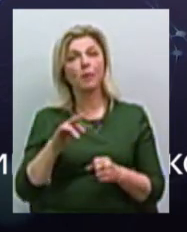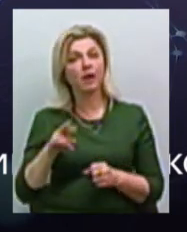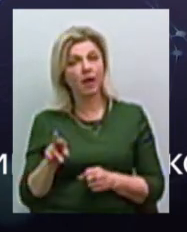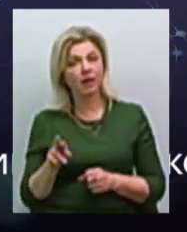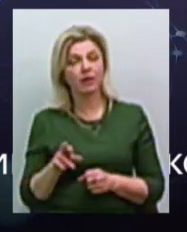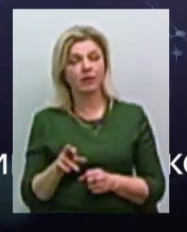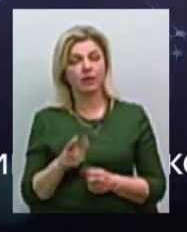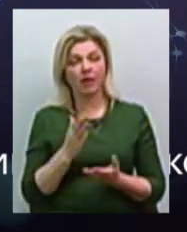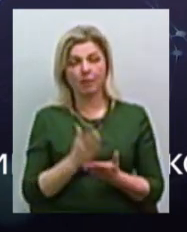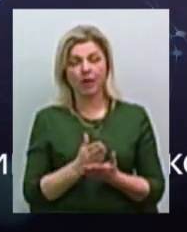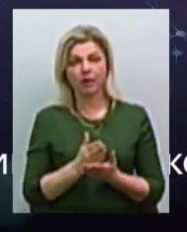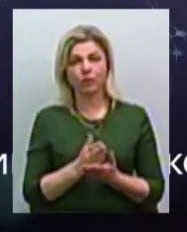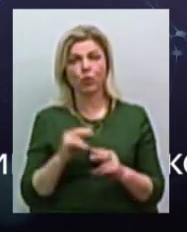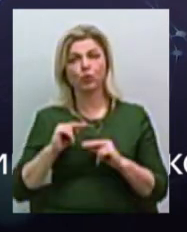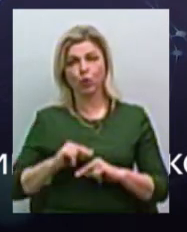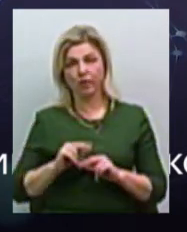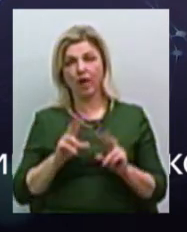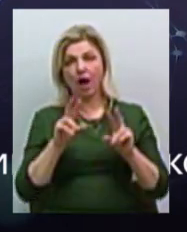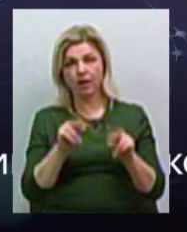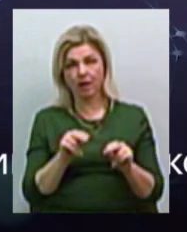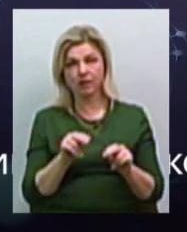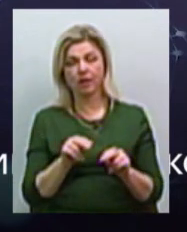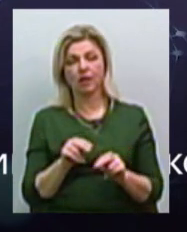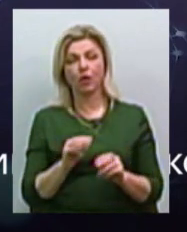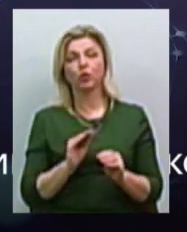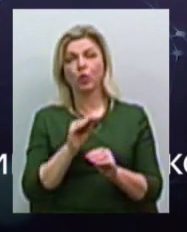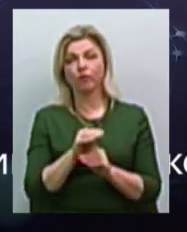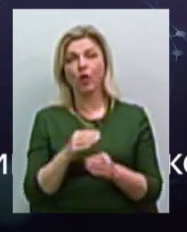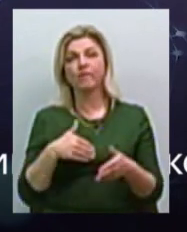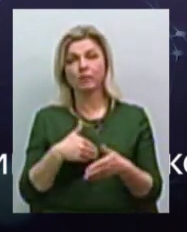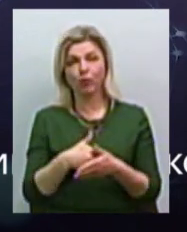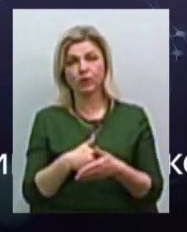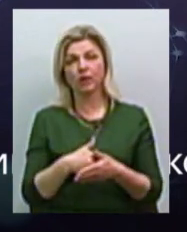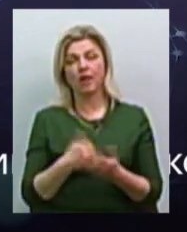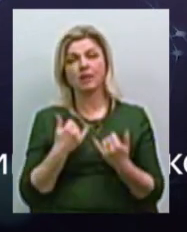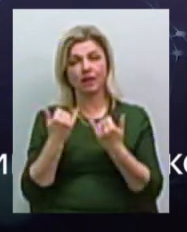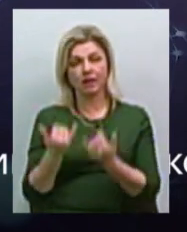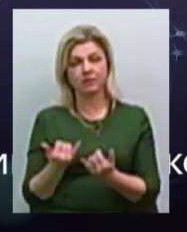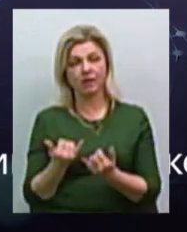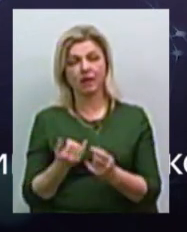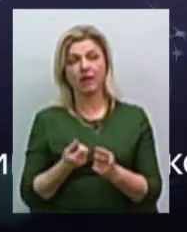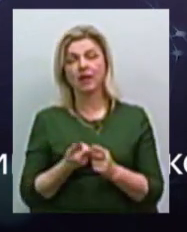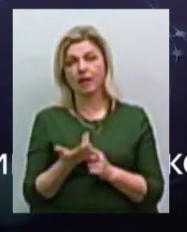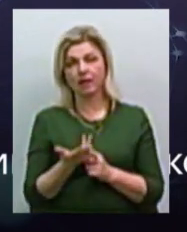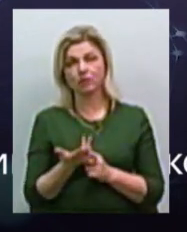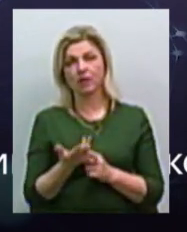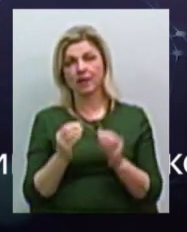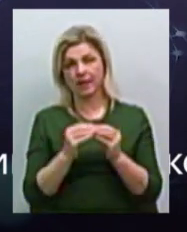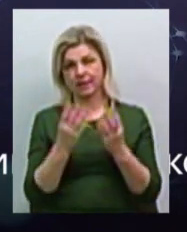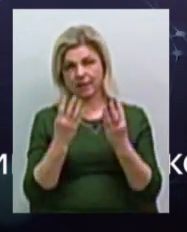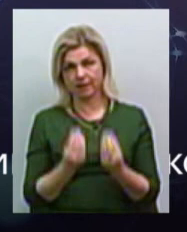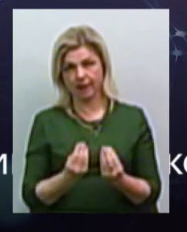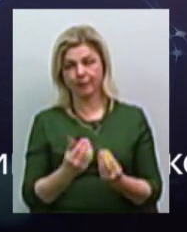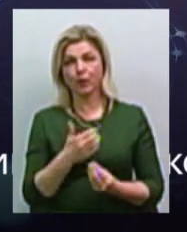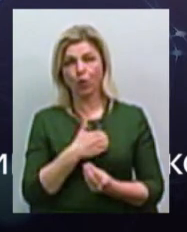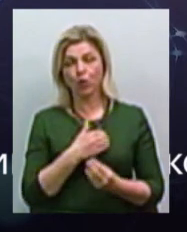ще і трудові гарантії певні. Це, зокрема, додаткову відпустку, яка надається кількістю 10 днів. Хочу звернутися